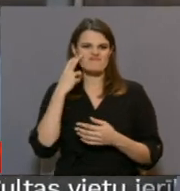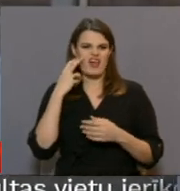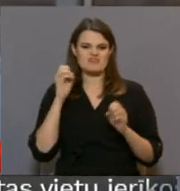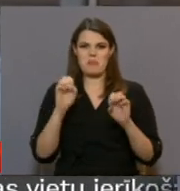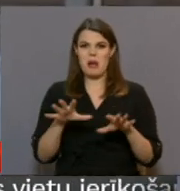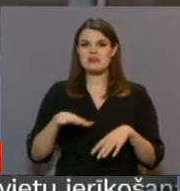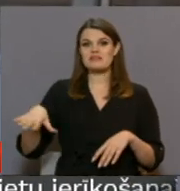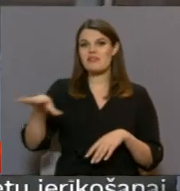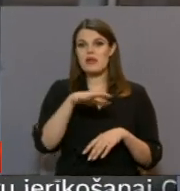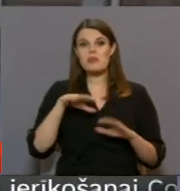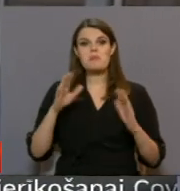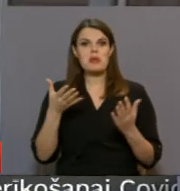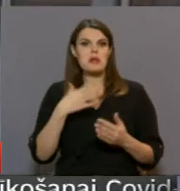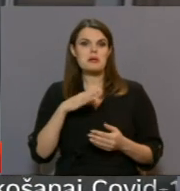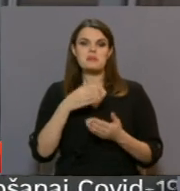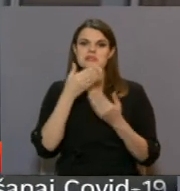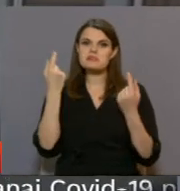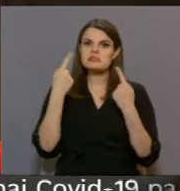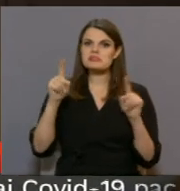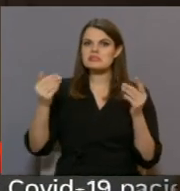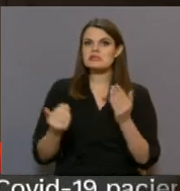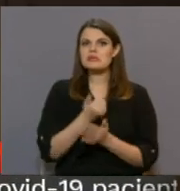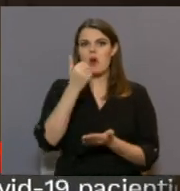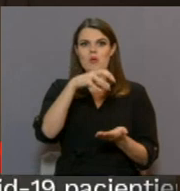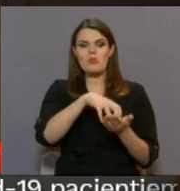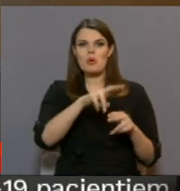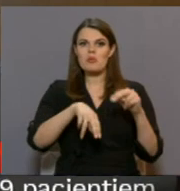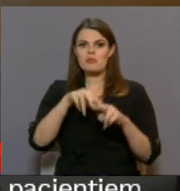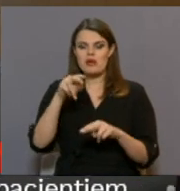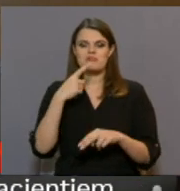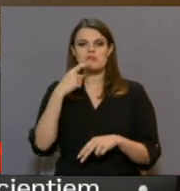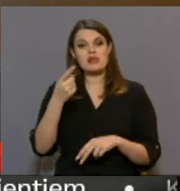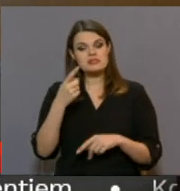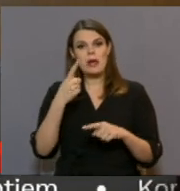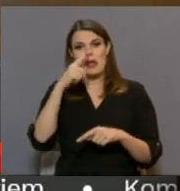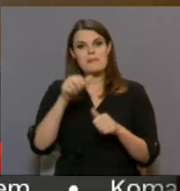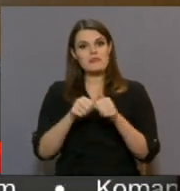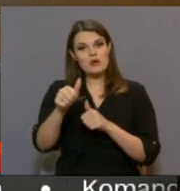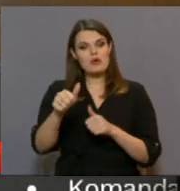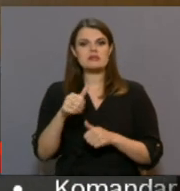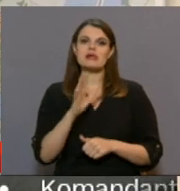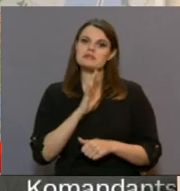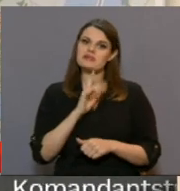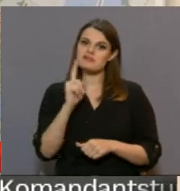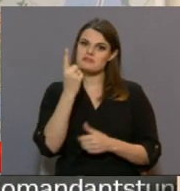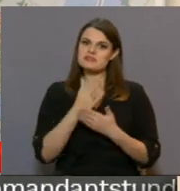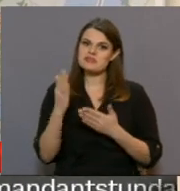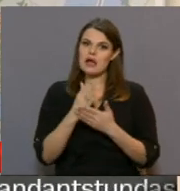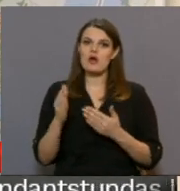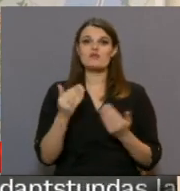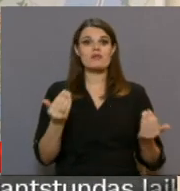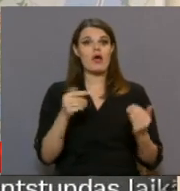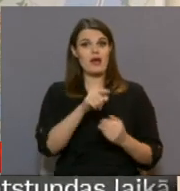nav notikusi citu jaunu objektu būniecība, prioritāte bija sakārtot un atjaunot jau esošo infrastruktūru. Prēdījos